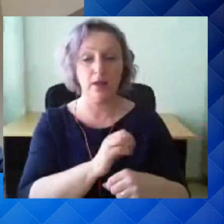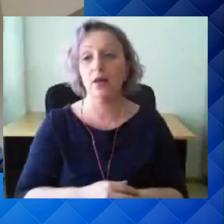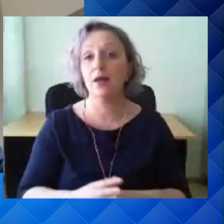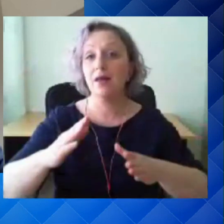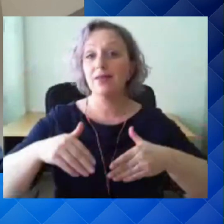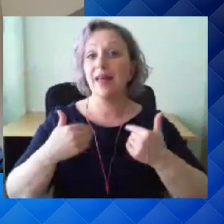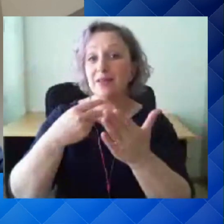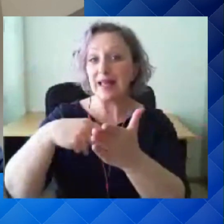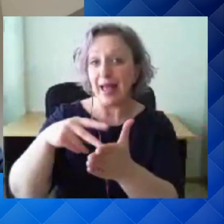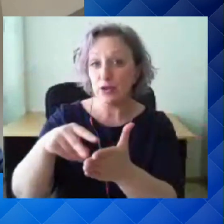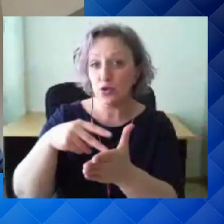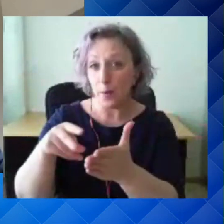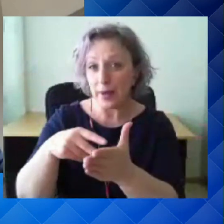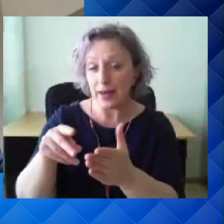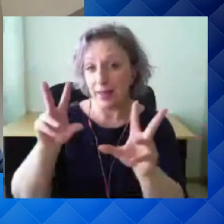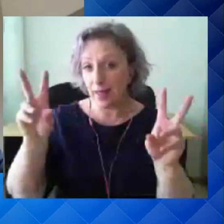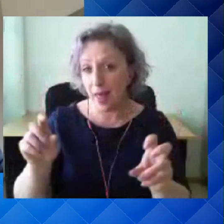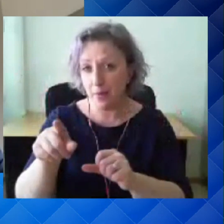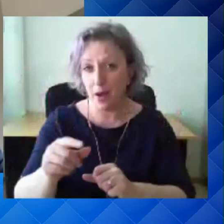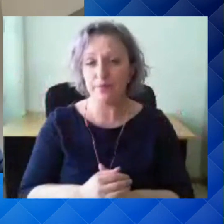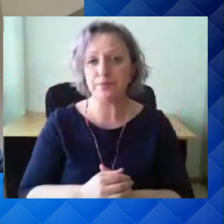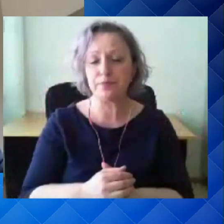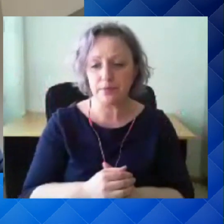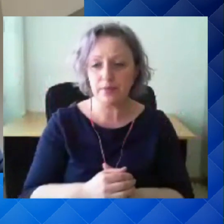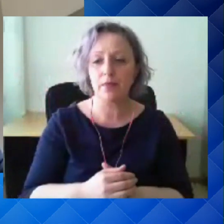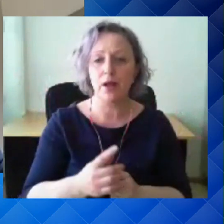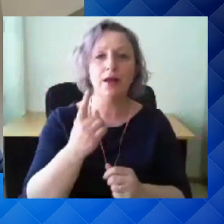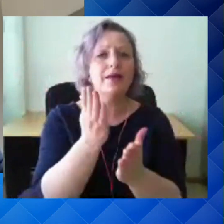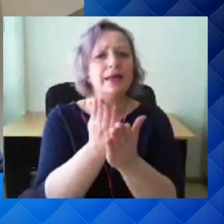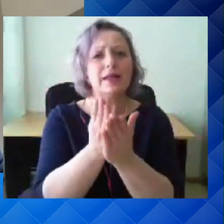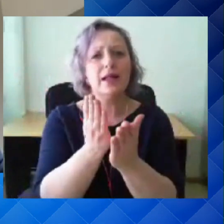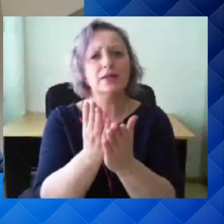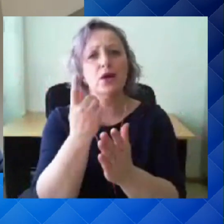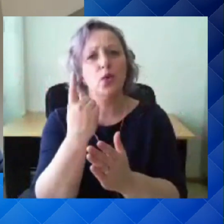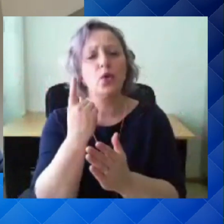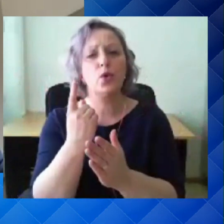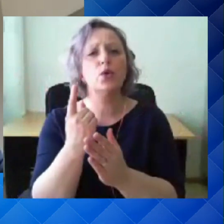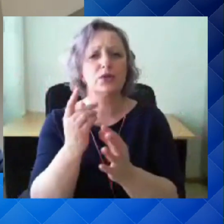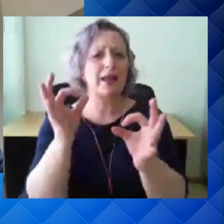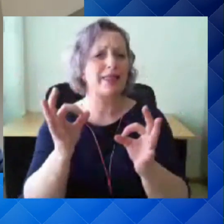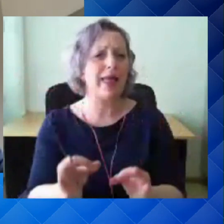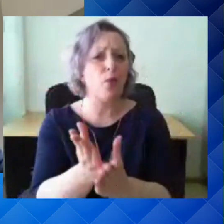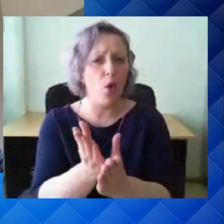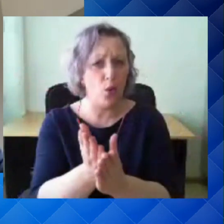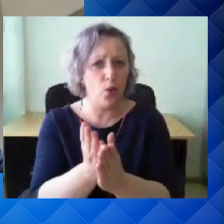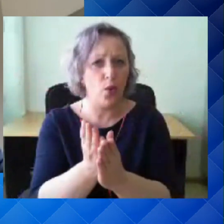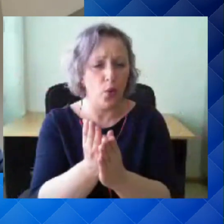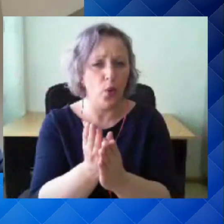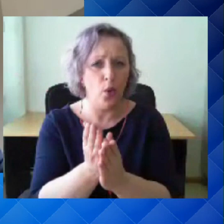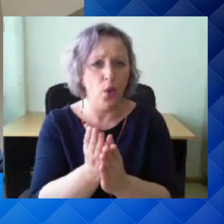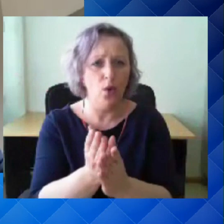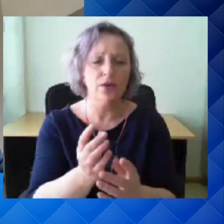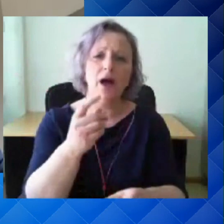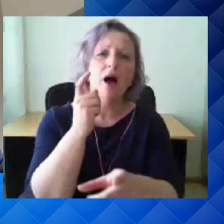käitumist? See on kindlasti üks kriteerium nende